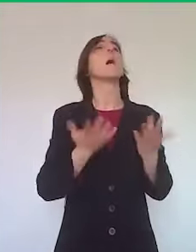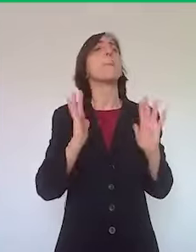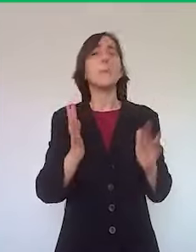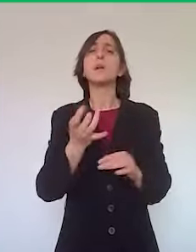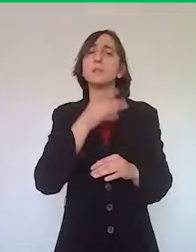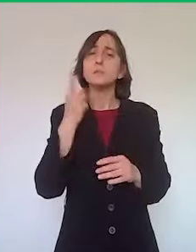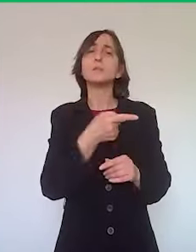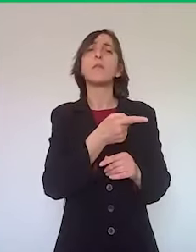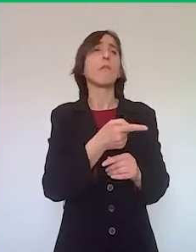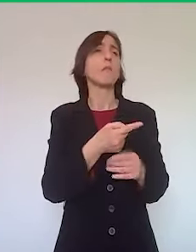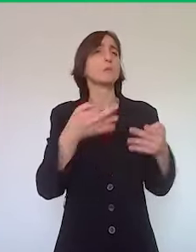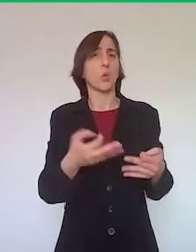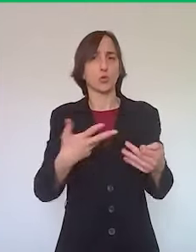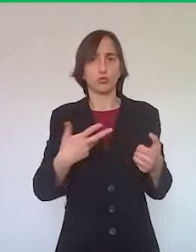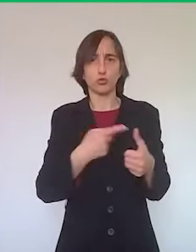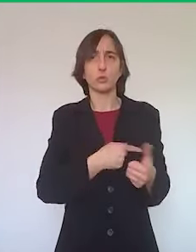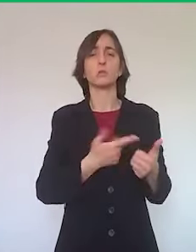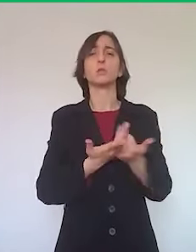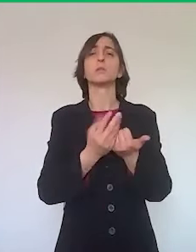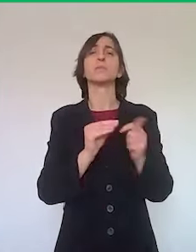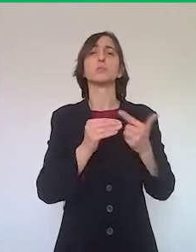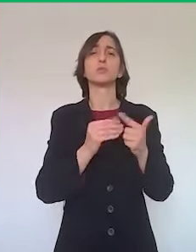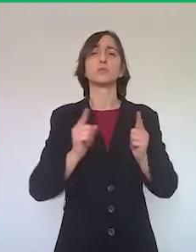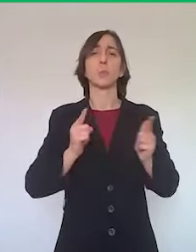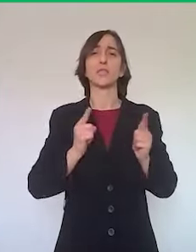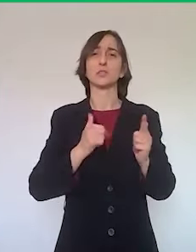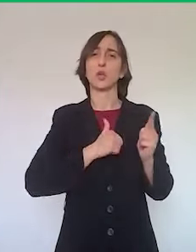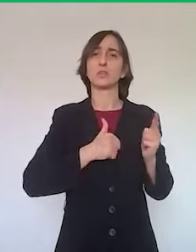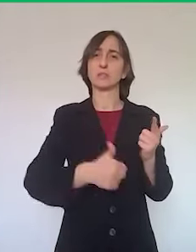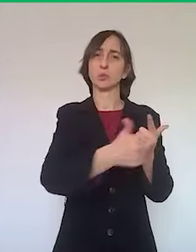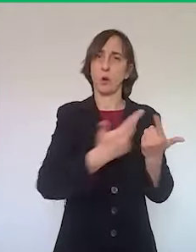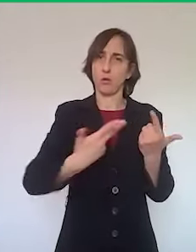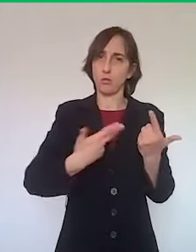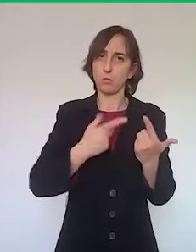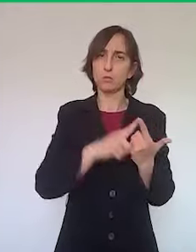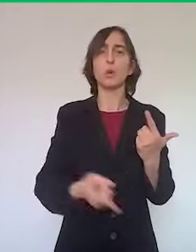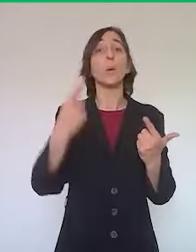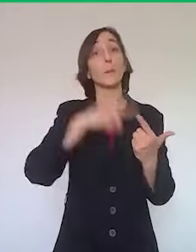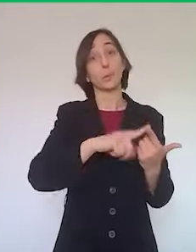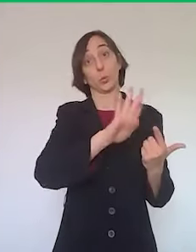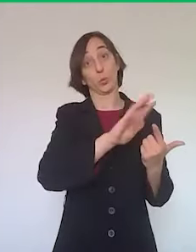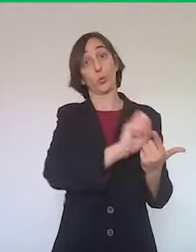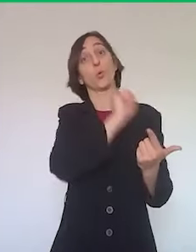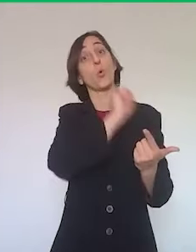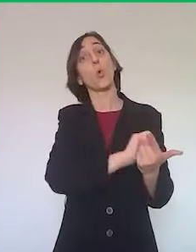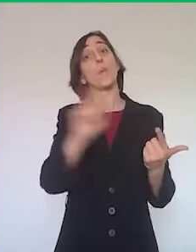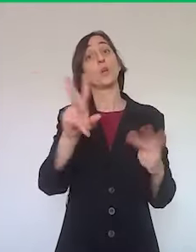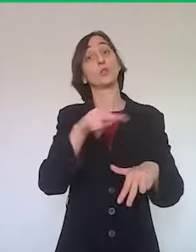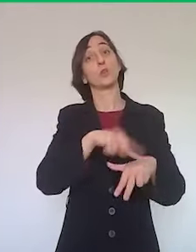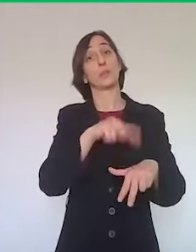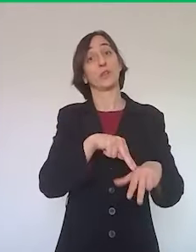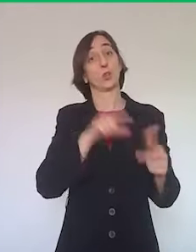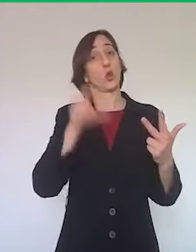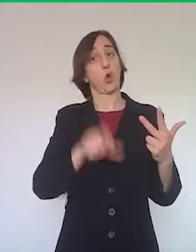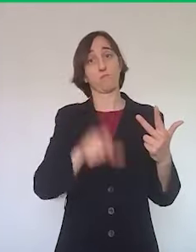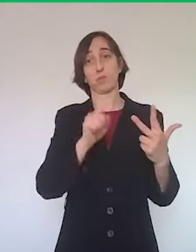sicurezza, laddove ci sono i dispositivi di protezione individuale, laddove c'è una comunicazione formale al prefetto, perché le autorità devono sapere